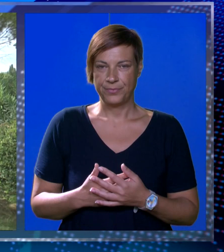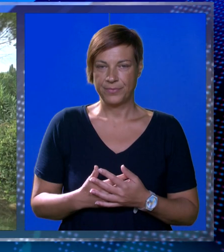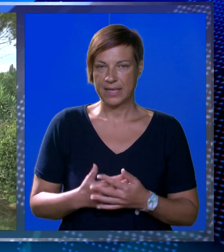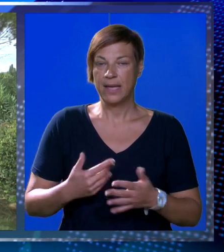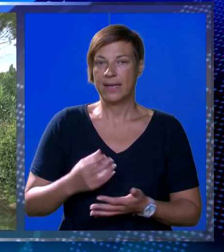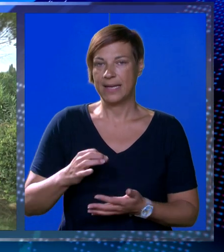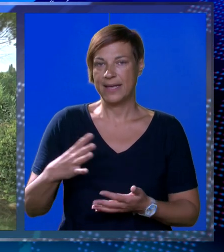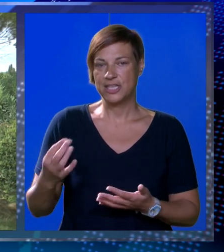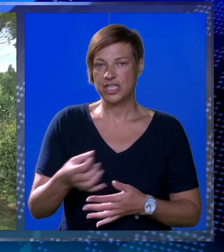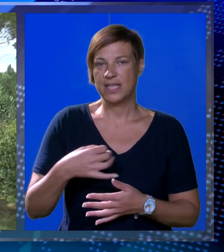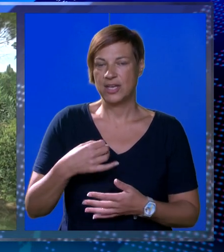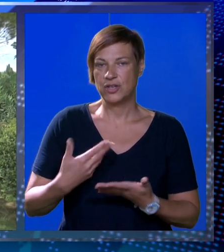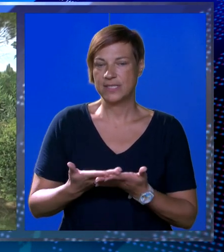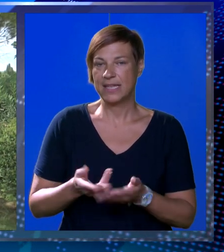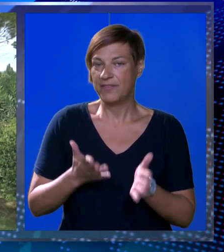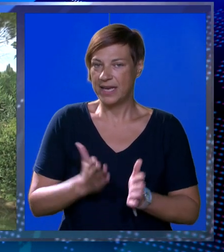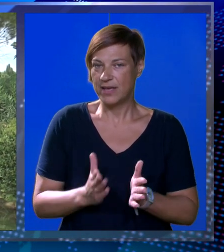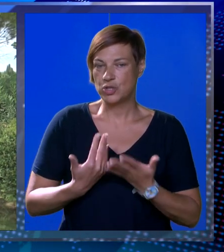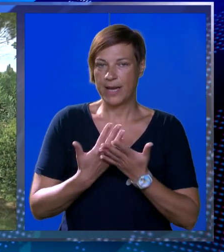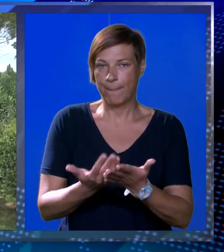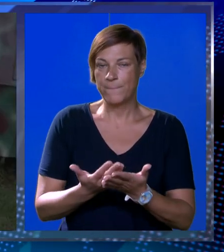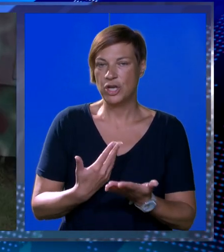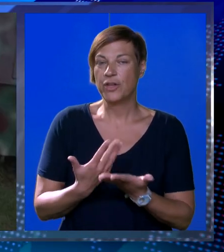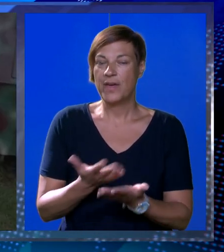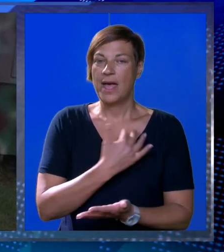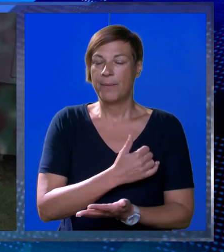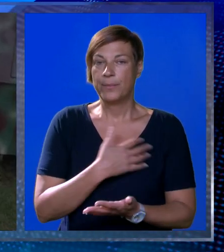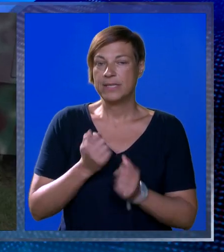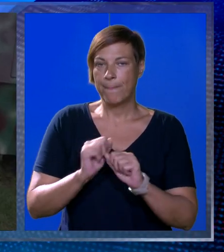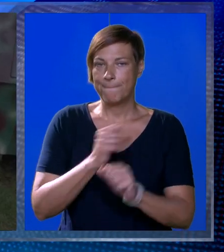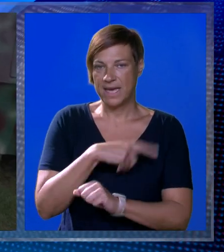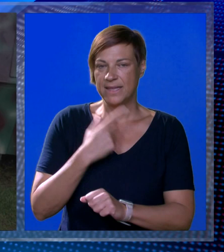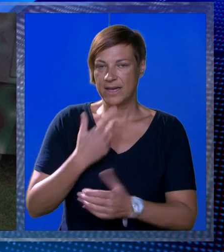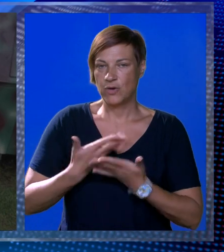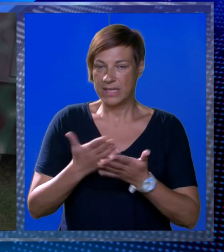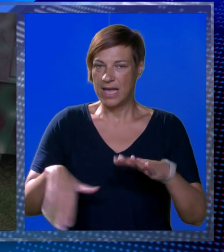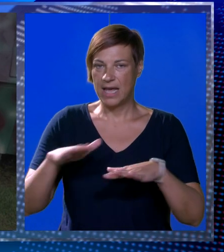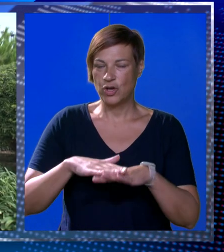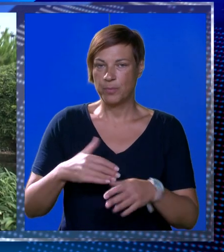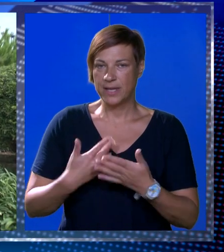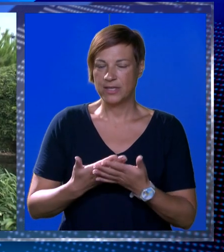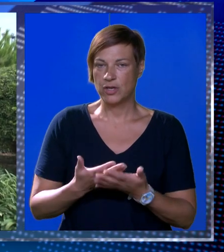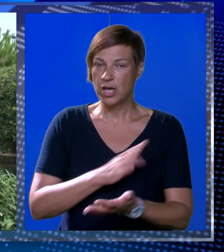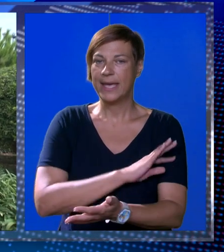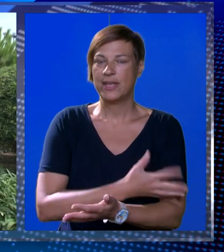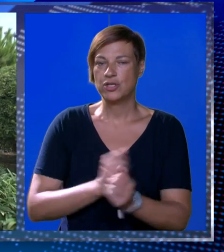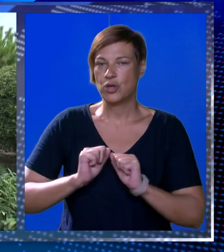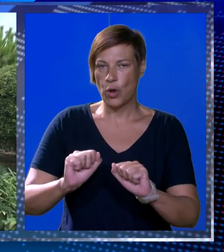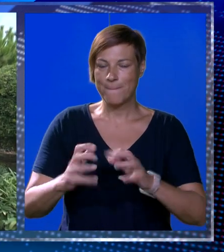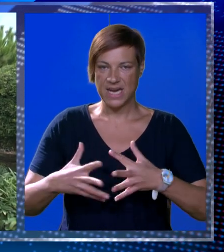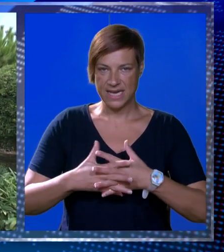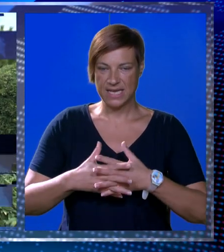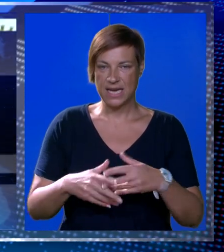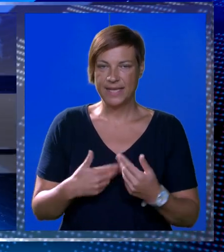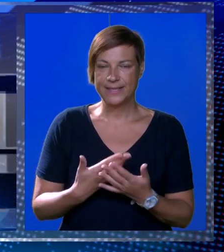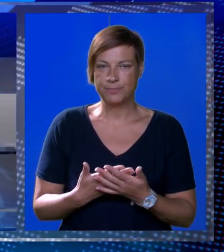Na današnji dan osnovan je odredna oružanih brodova posrojba Dubrovačkih branitelja koja je dala ogroman doprinos herojskoj obrani